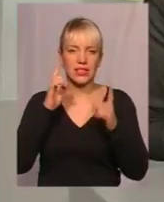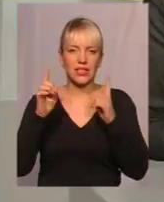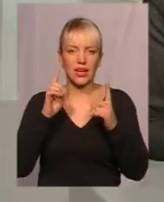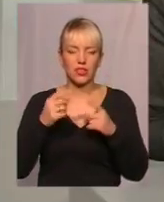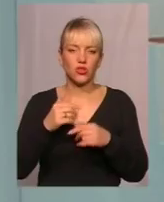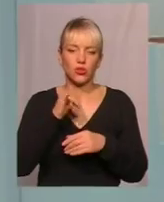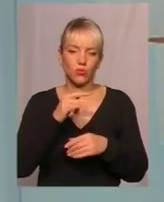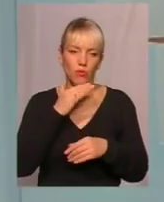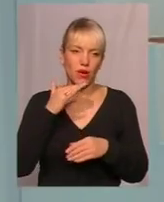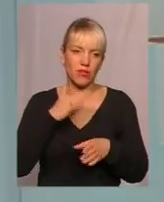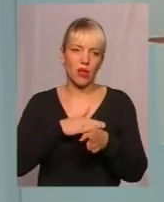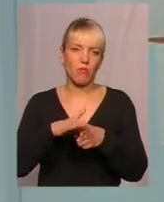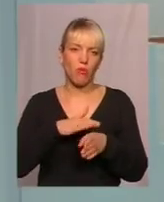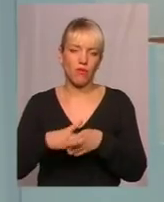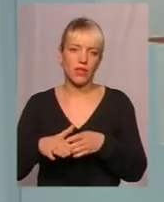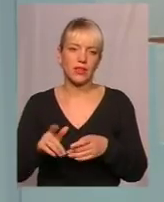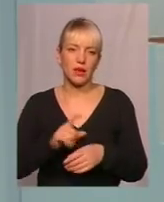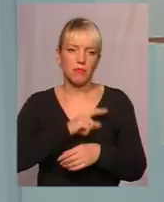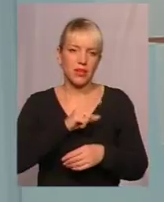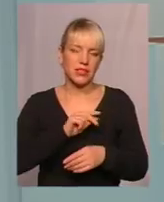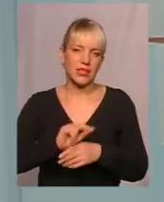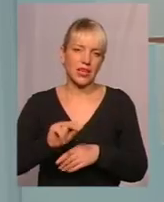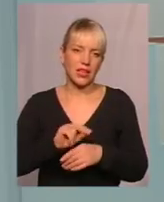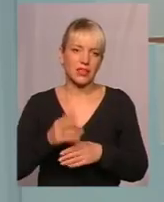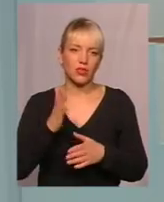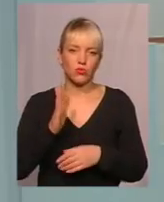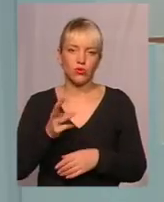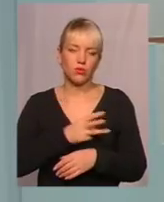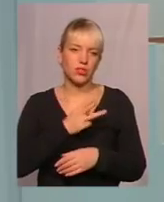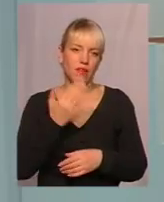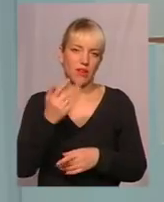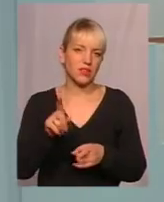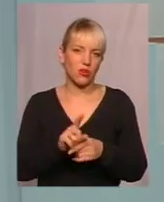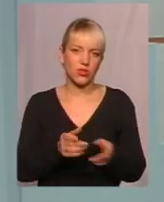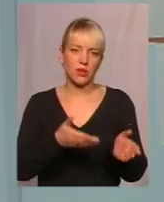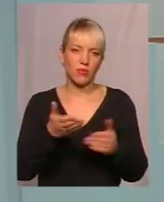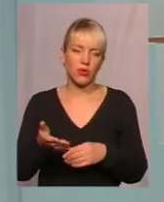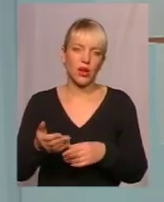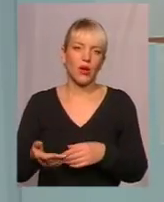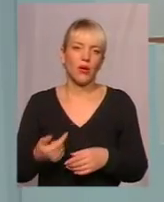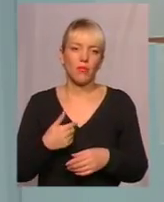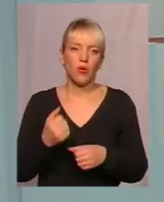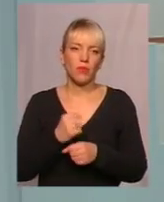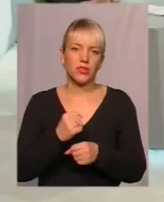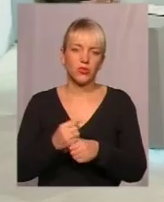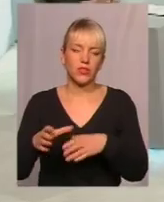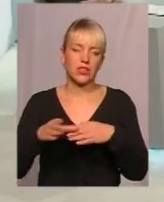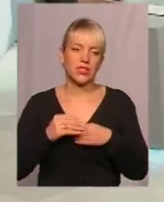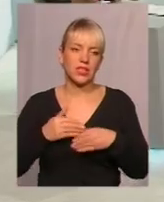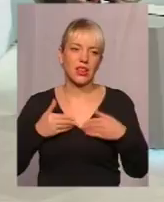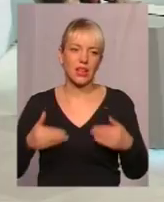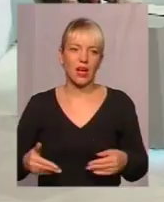дійсно наповнених майстер-класів і якщо будуть такі бажаючі, вас також запрошуємо до нас попрацювати з нами, долучитись.